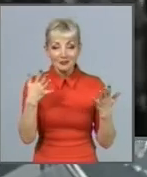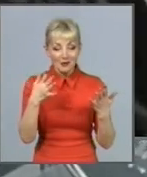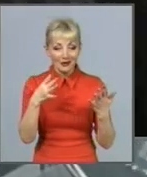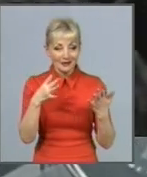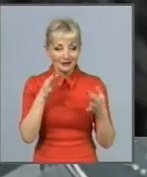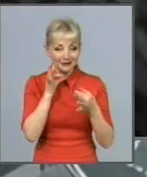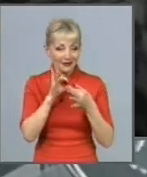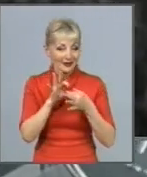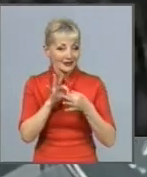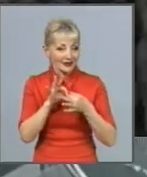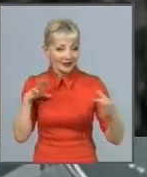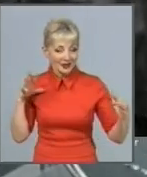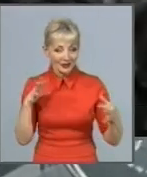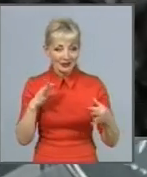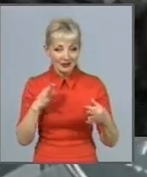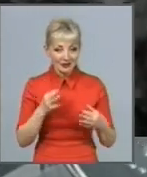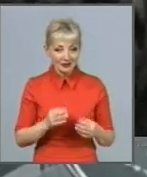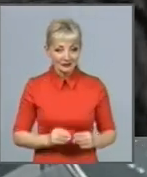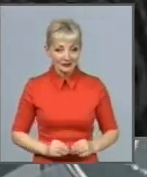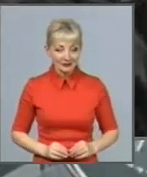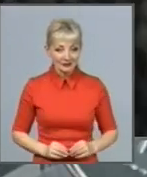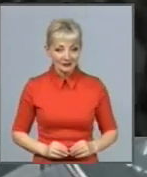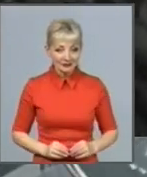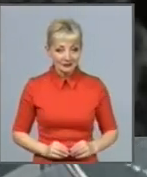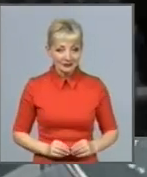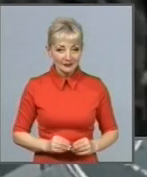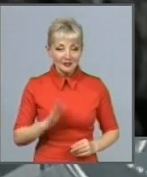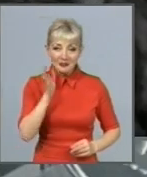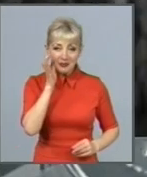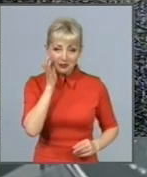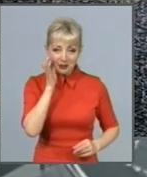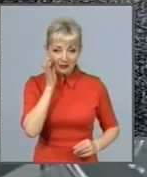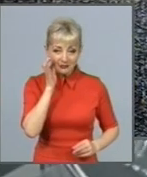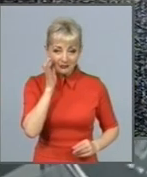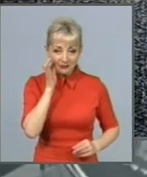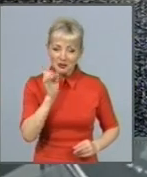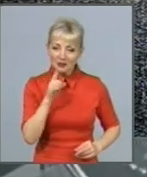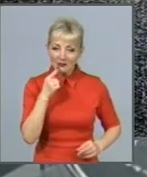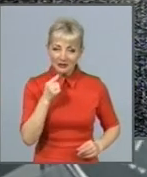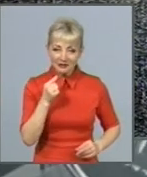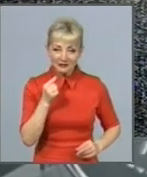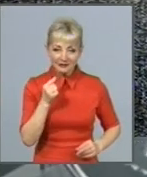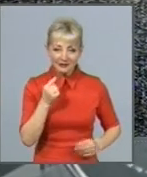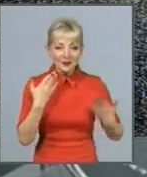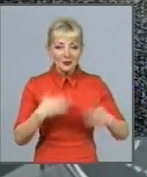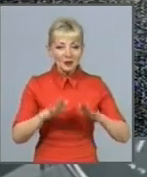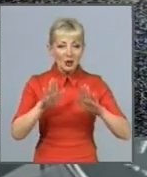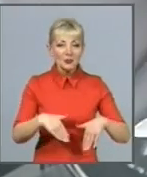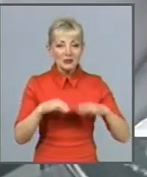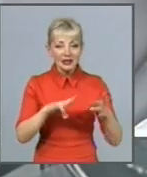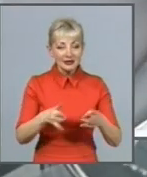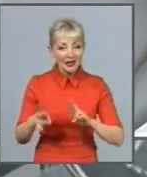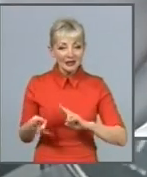хореографичен? Що? Та в пособних танців. Считаєш? Да. Вже після танців Костянтин Ілліч